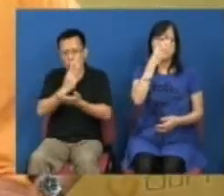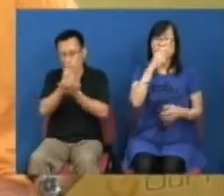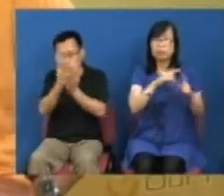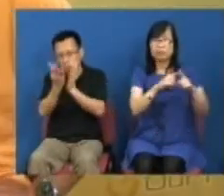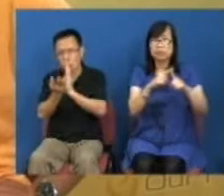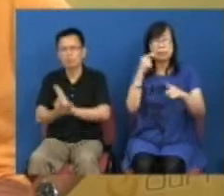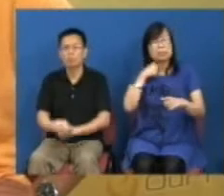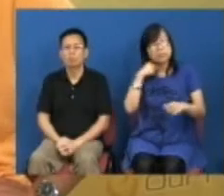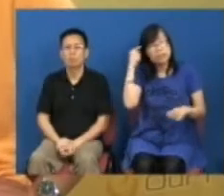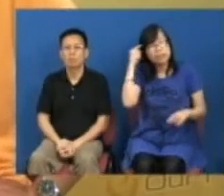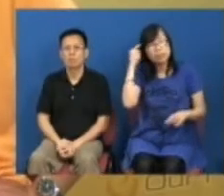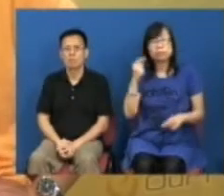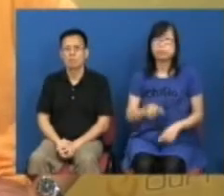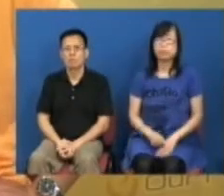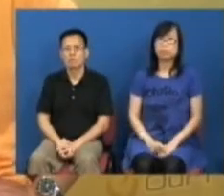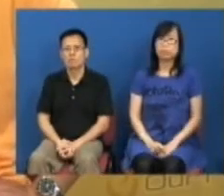大家要知道